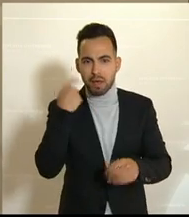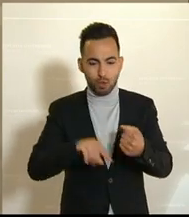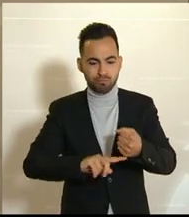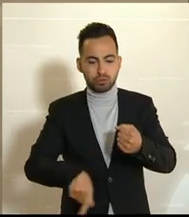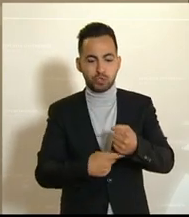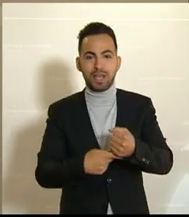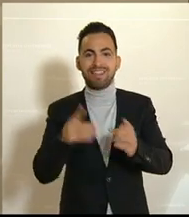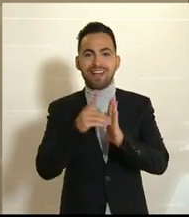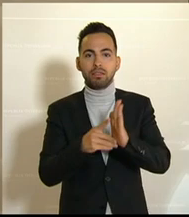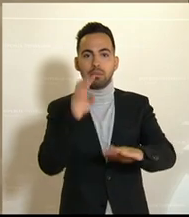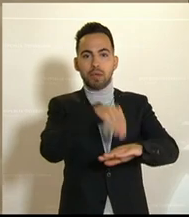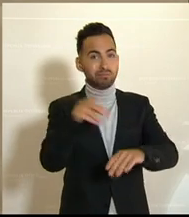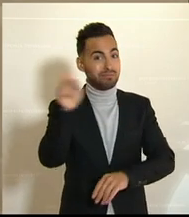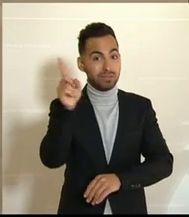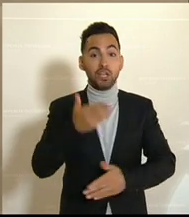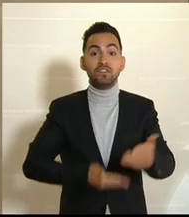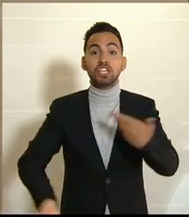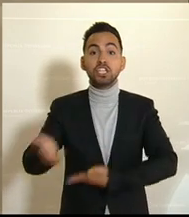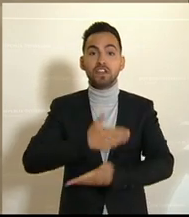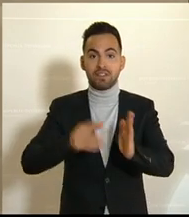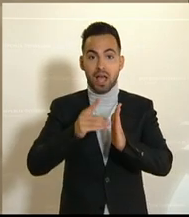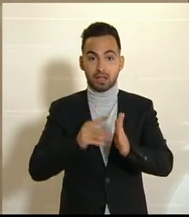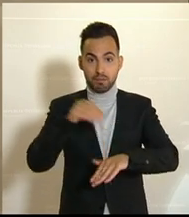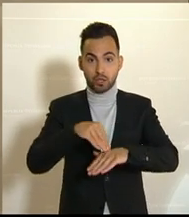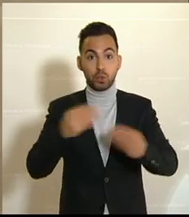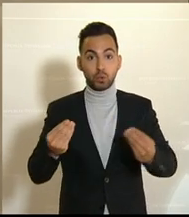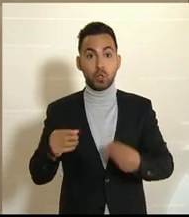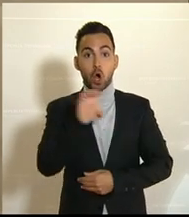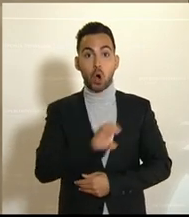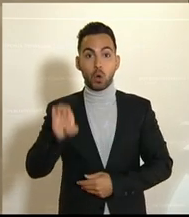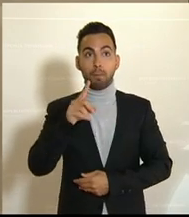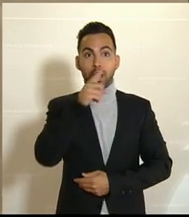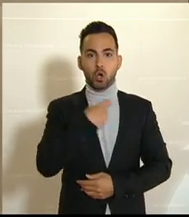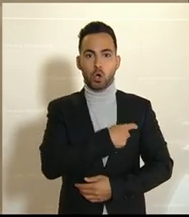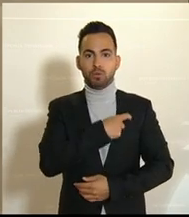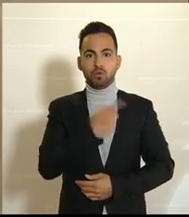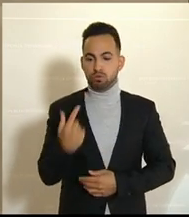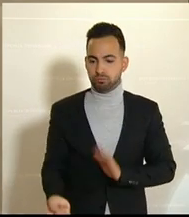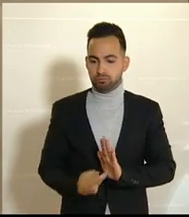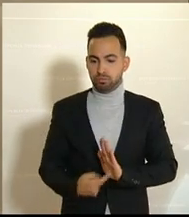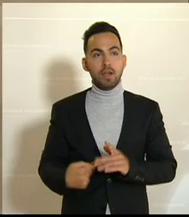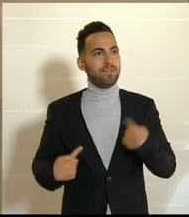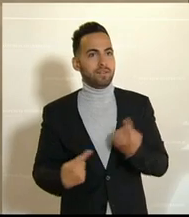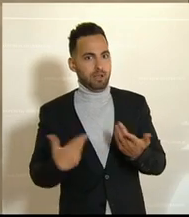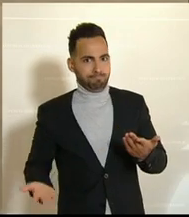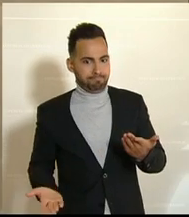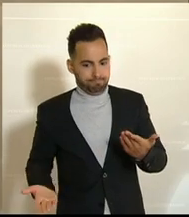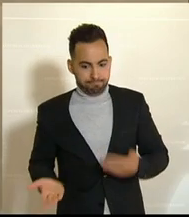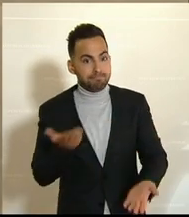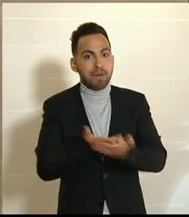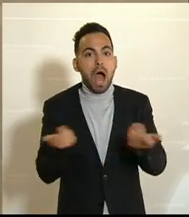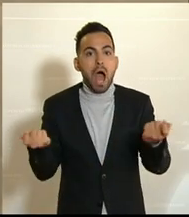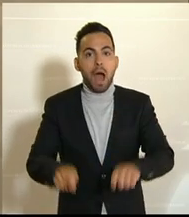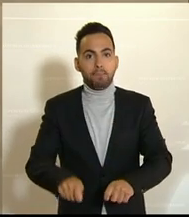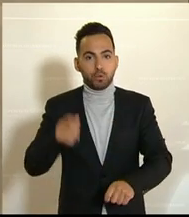Wirtschafts-Datenmeldung auf Aufforderung der Europäischen Kommission. Eine Endabrechnung gibt es derzeit